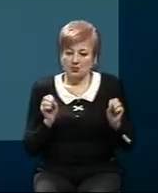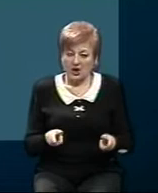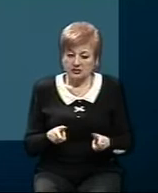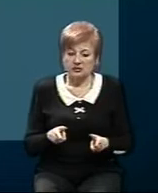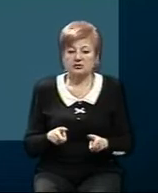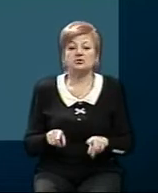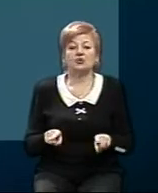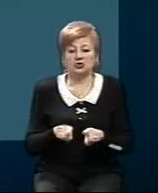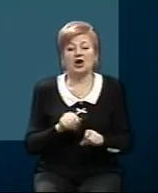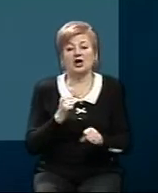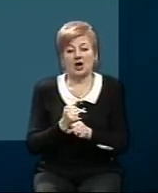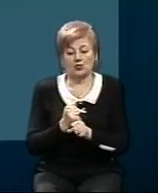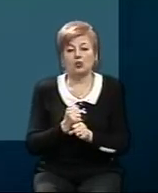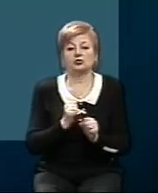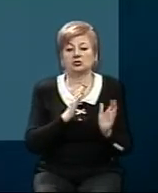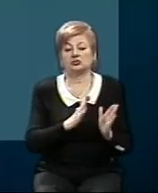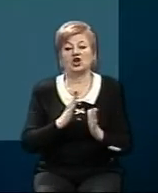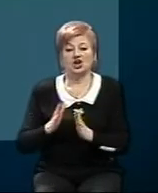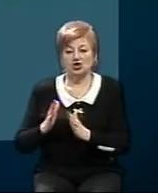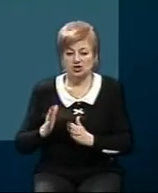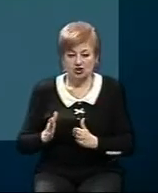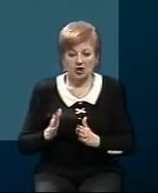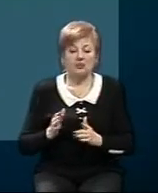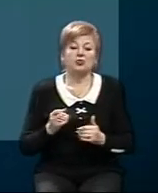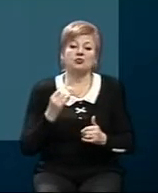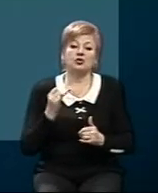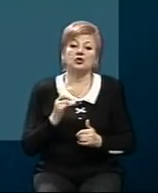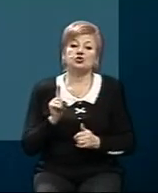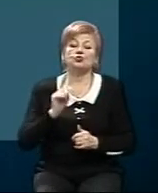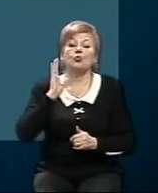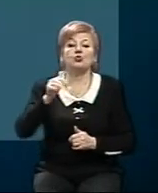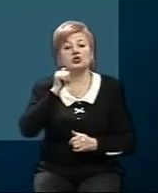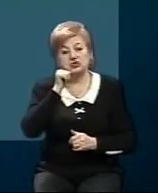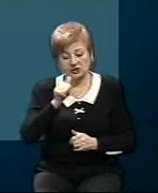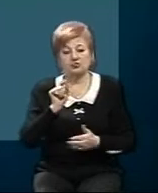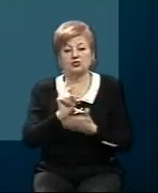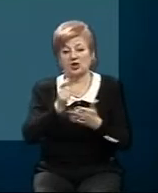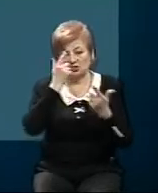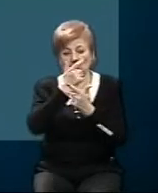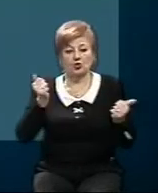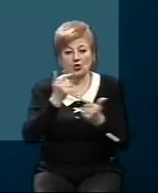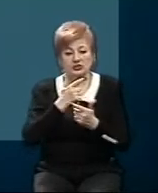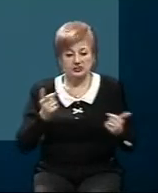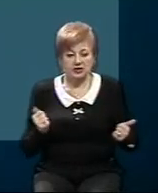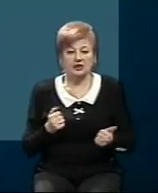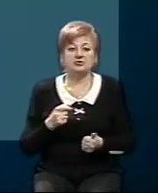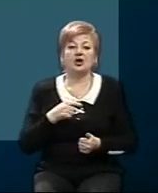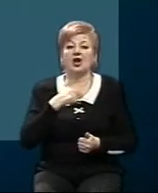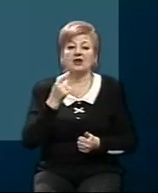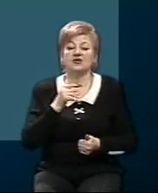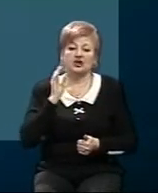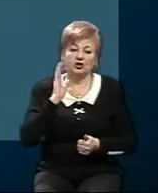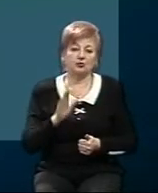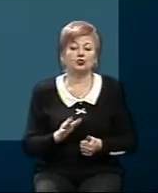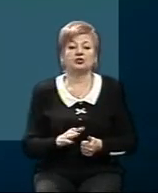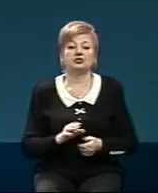в штатному режимі, очікуємо вже більш детальні роз'яснення, які, мабуть, будуть завтра. І завтра, в принципі, зможемо говорити вже про якісь зміни